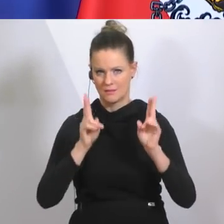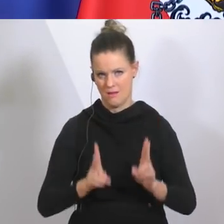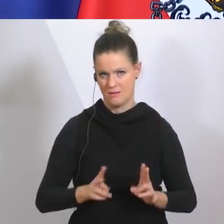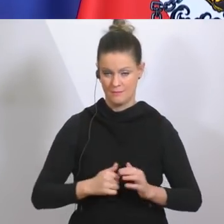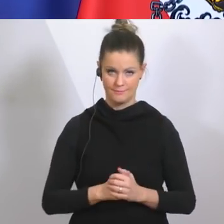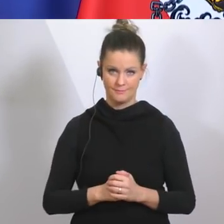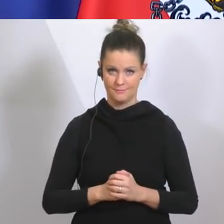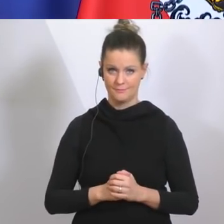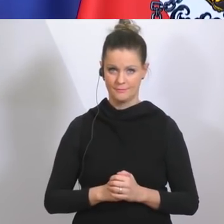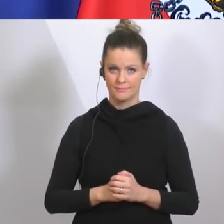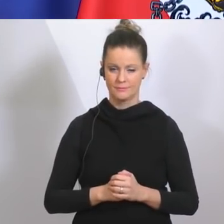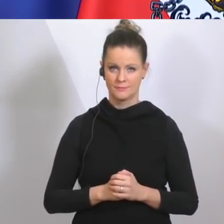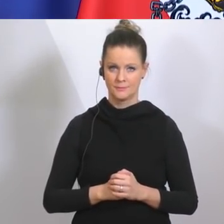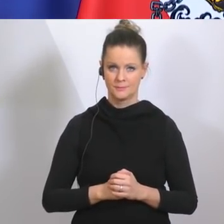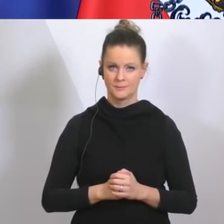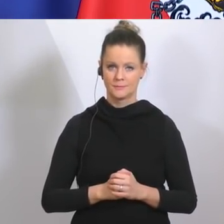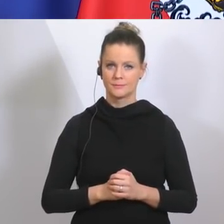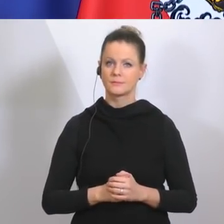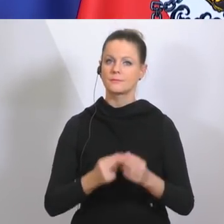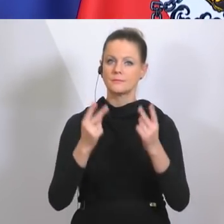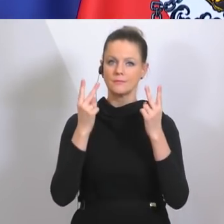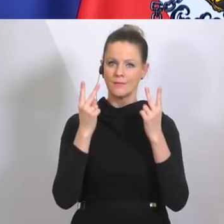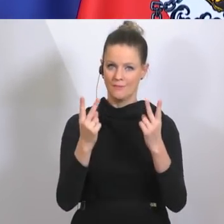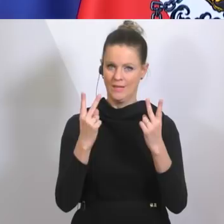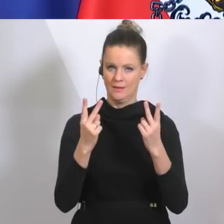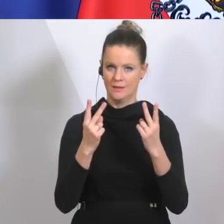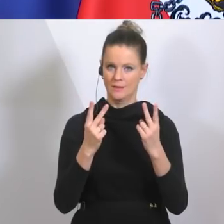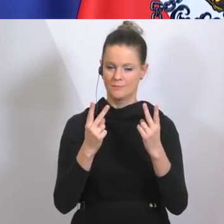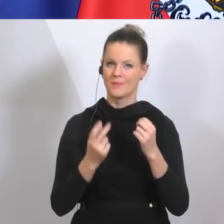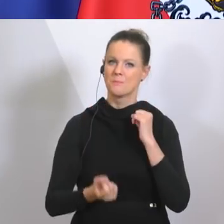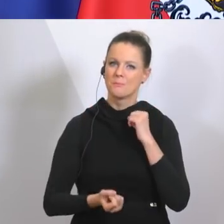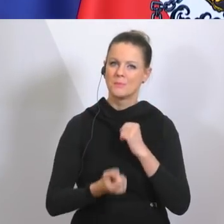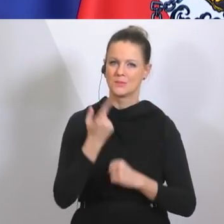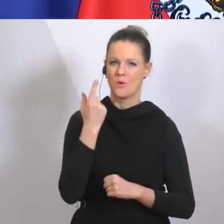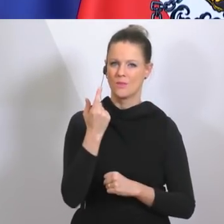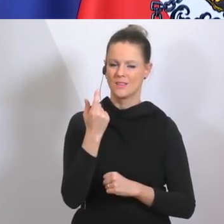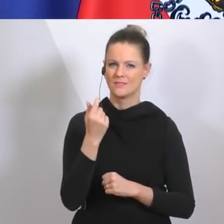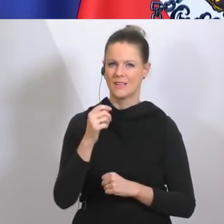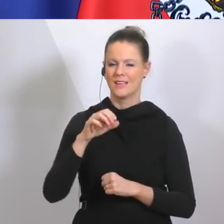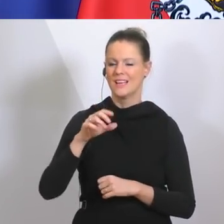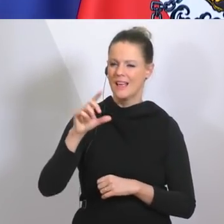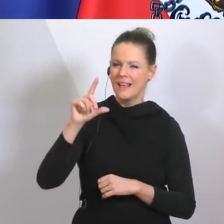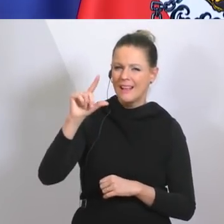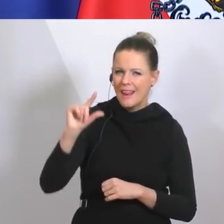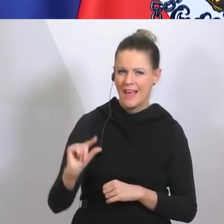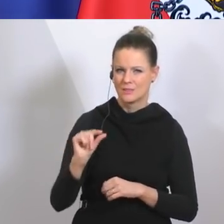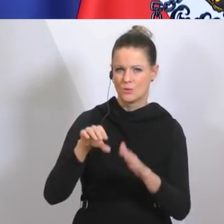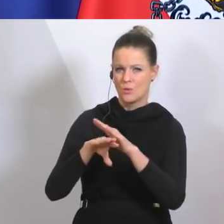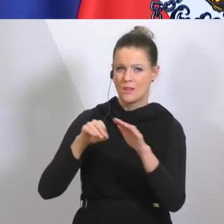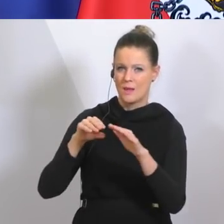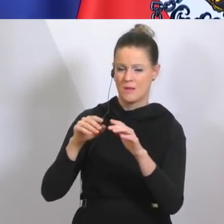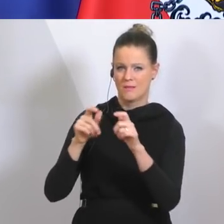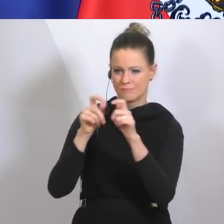ist, dass wir gerade für die Kleineren, für die Einpersonenunternehmen, die Kleinstunternehmen, die kleinen